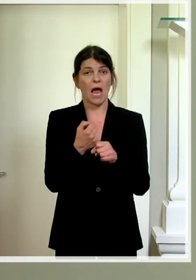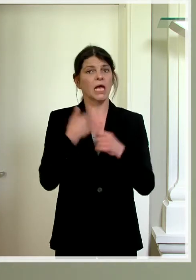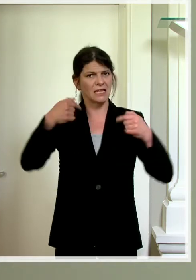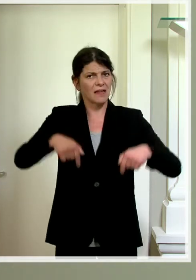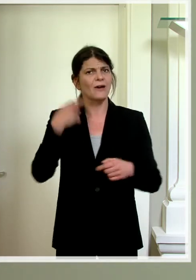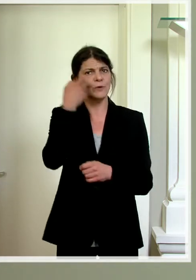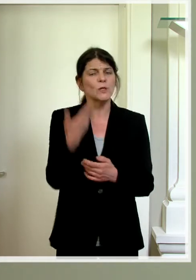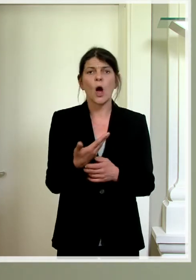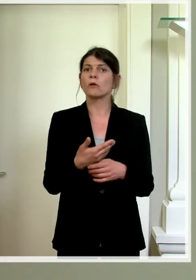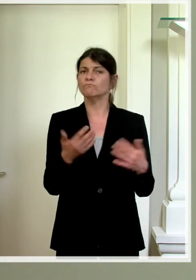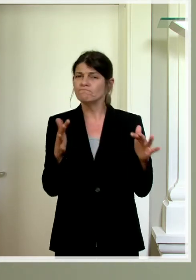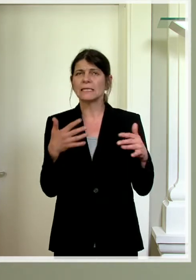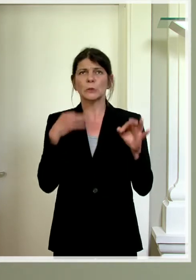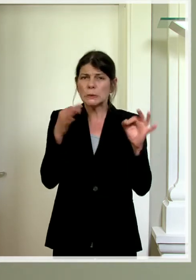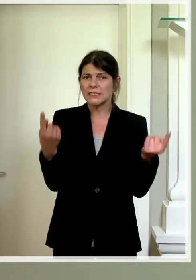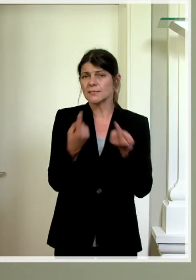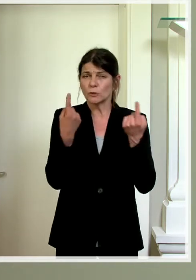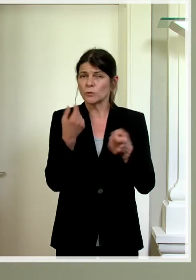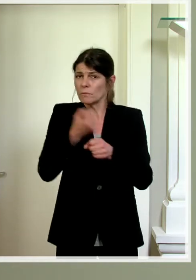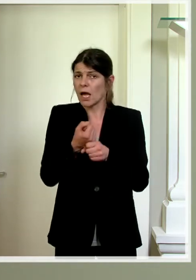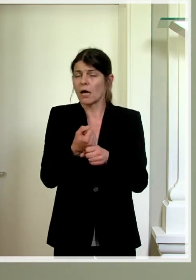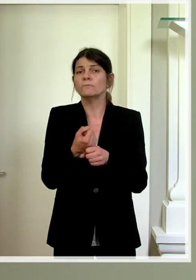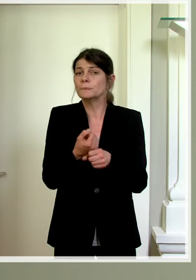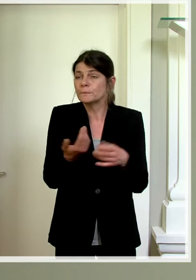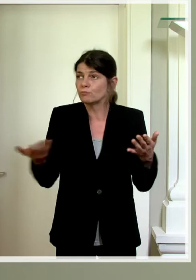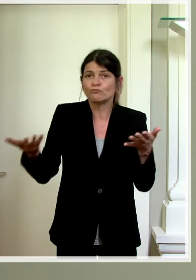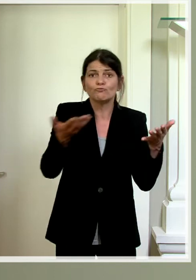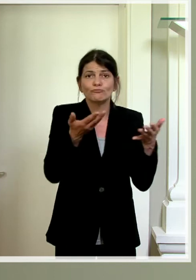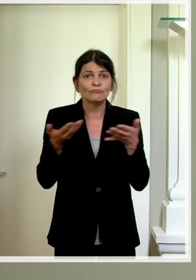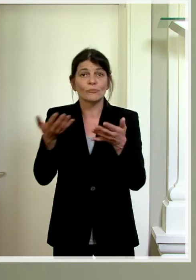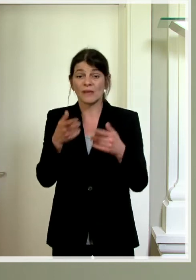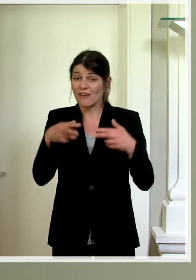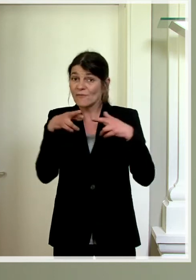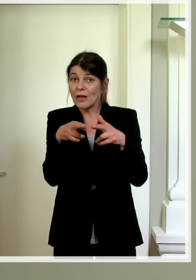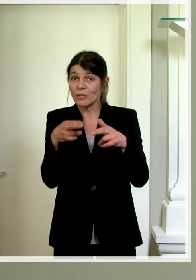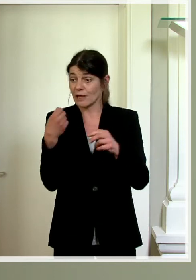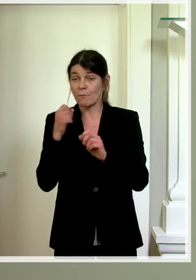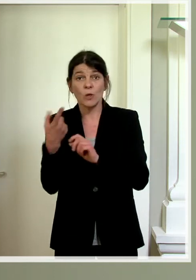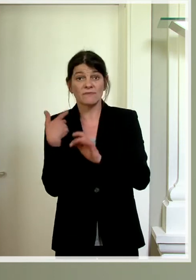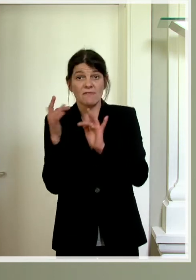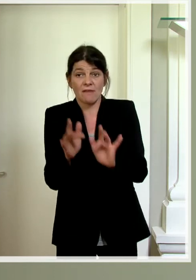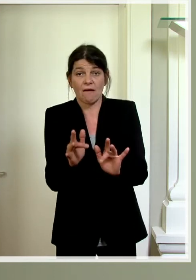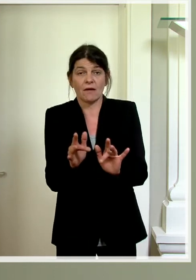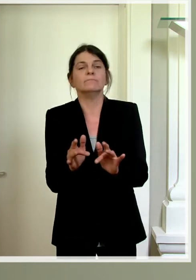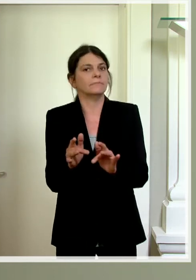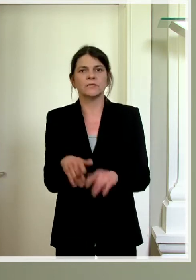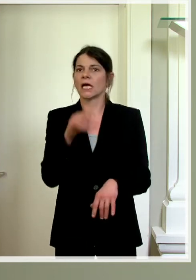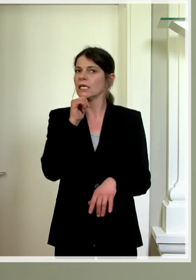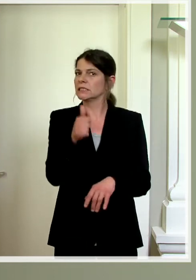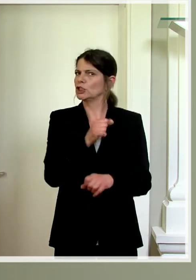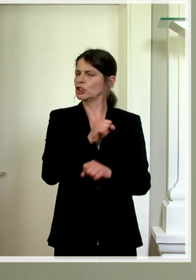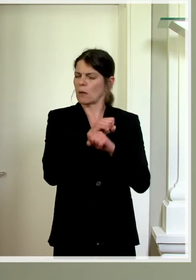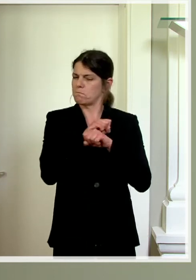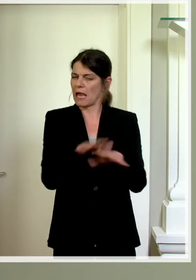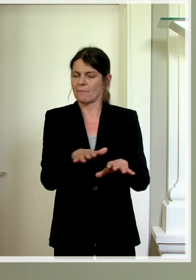dass wir möglichst Verhältnisse schaffen, die wo auch immer dieses Virus wieder auftaucht, dass es sich nicht schnell